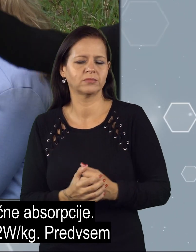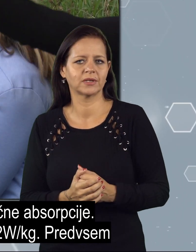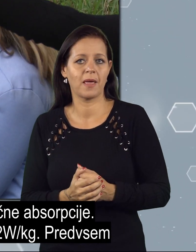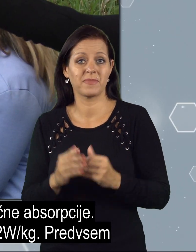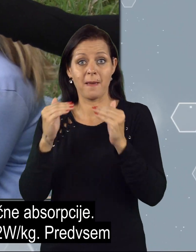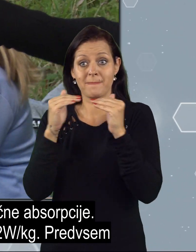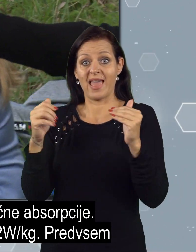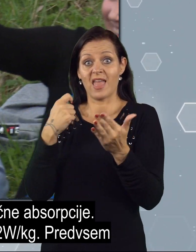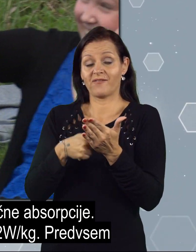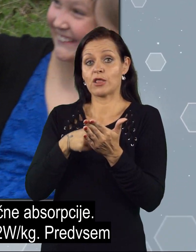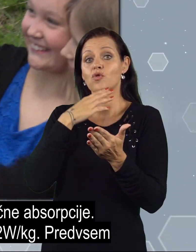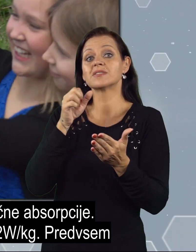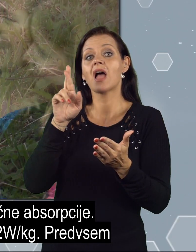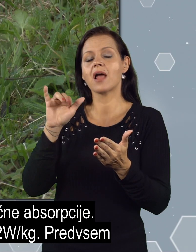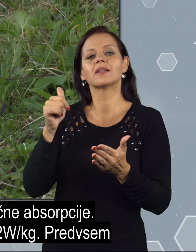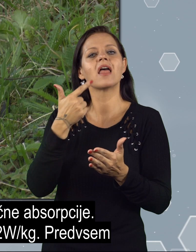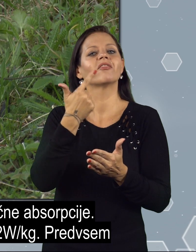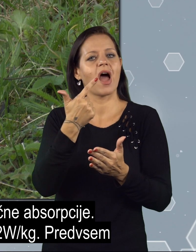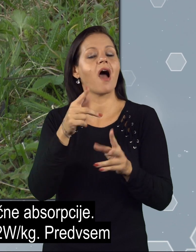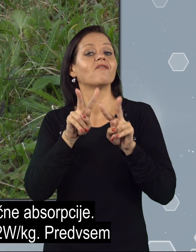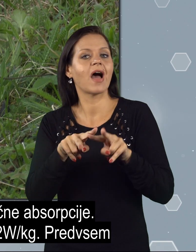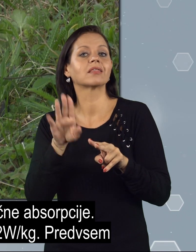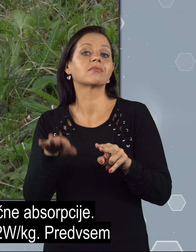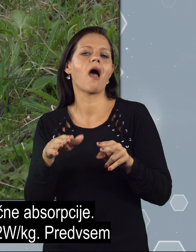Mejna vrednost SAR je 2 W na kilogram.